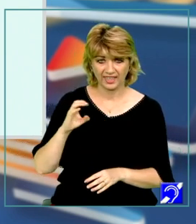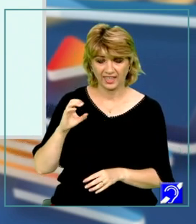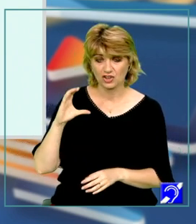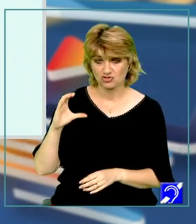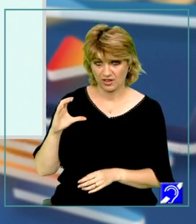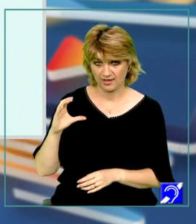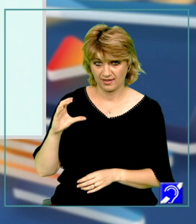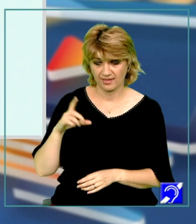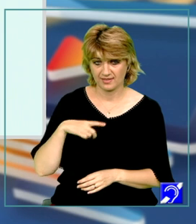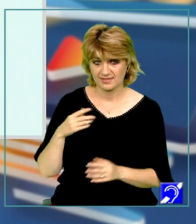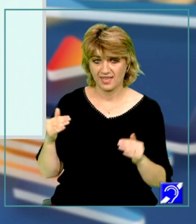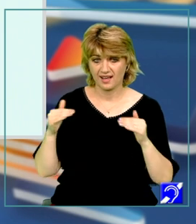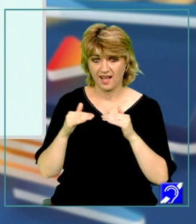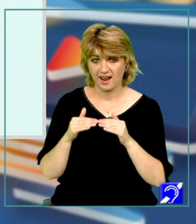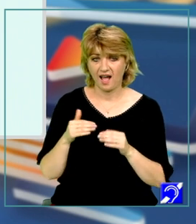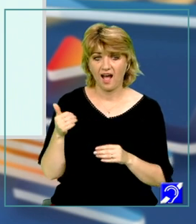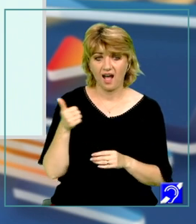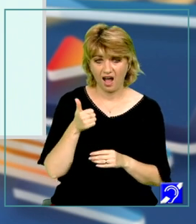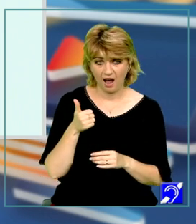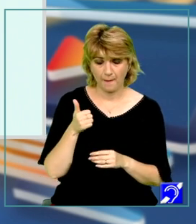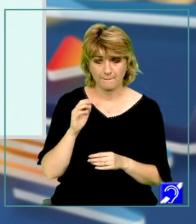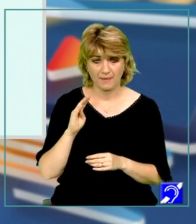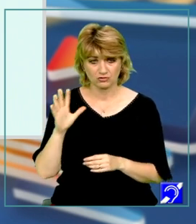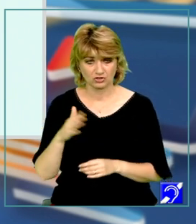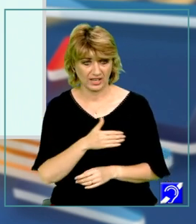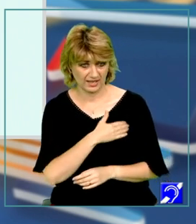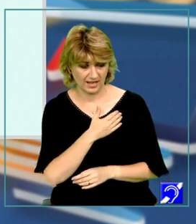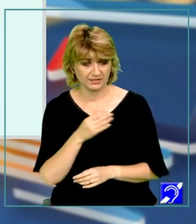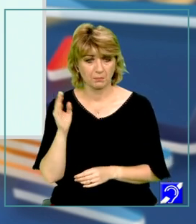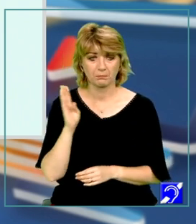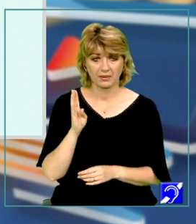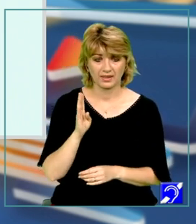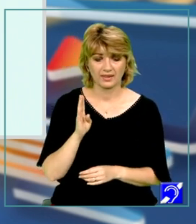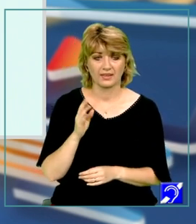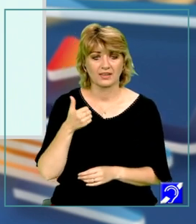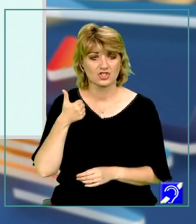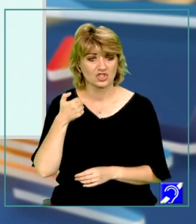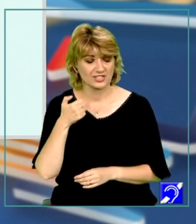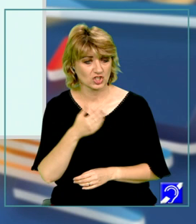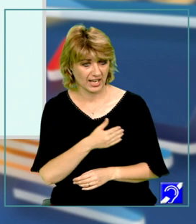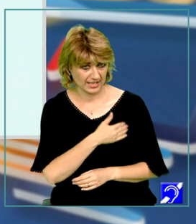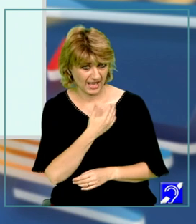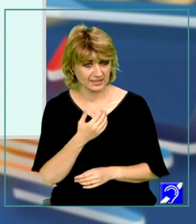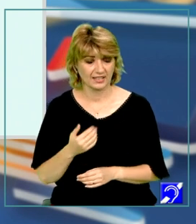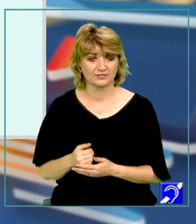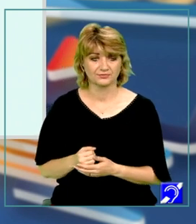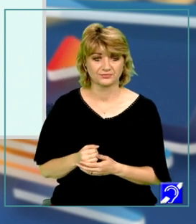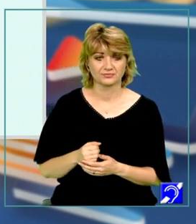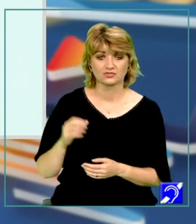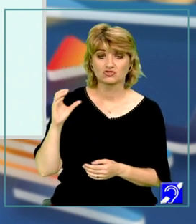este varianta A 45 de grade, varianta B 60 de grade,